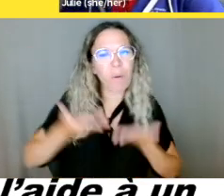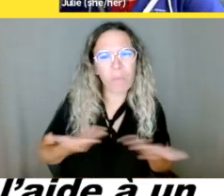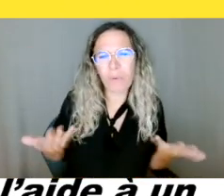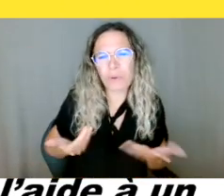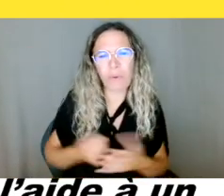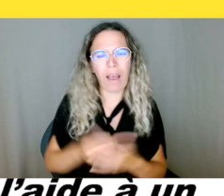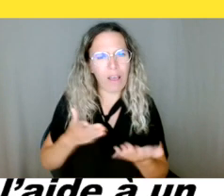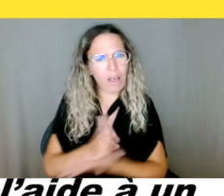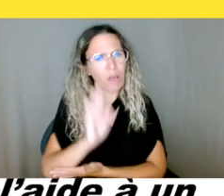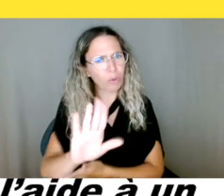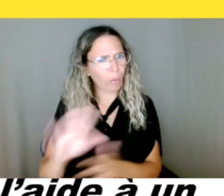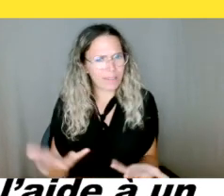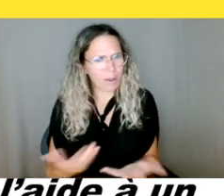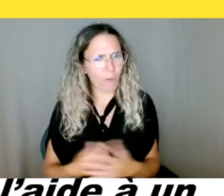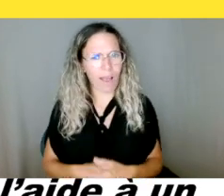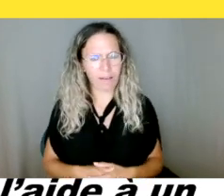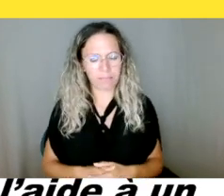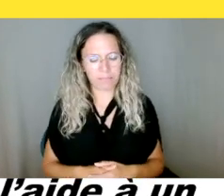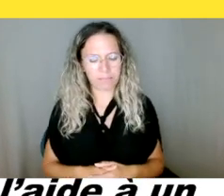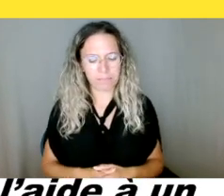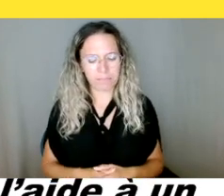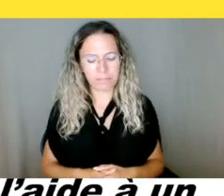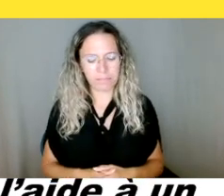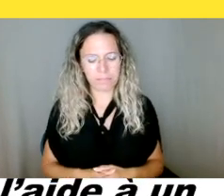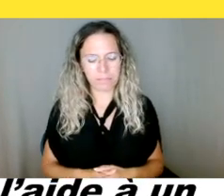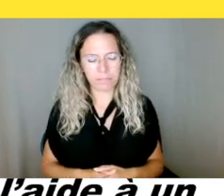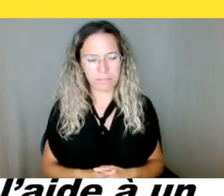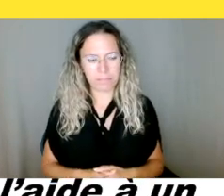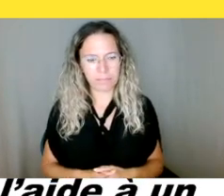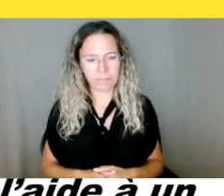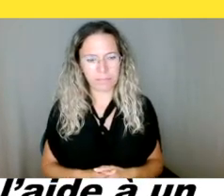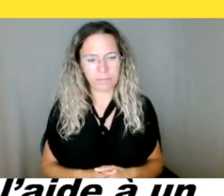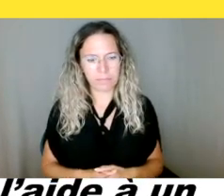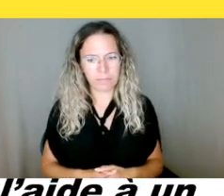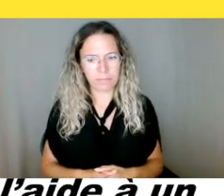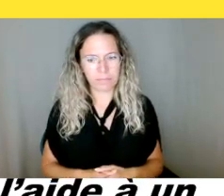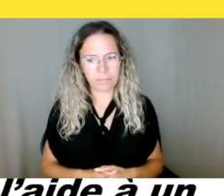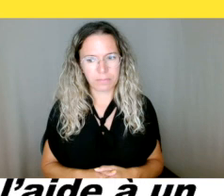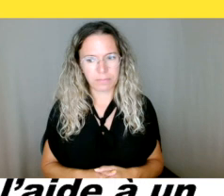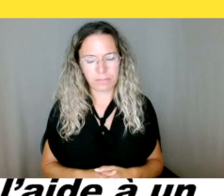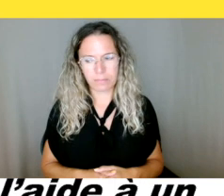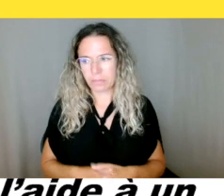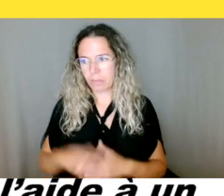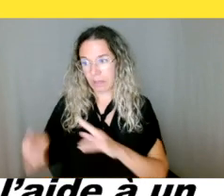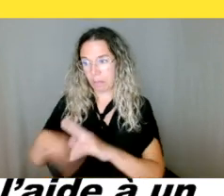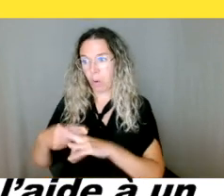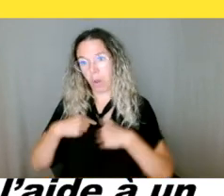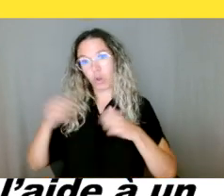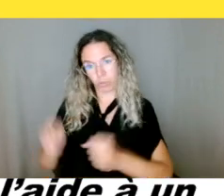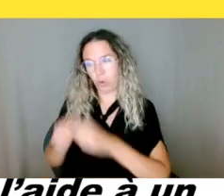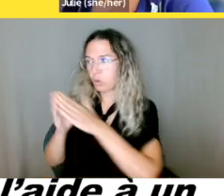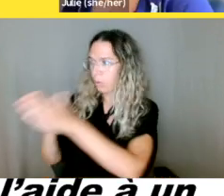Bien, on a le droit de demander d'avoir les documents dans un format accessible. Oui,